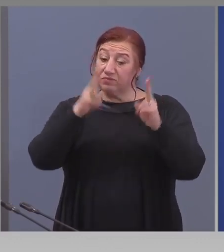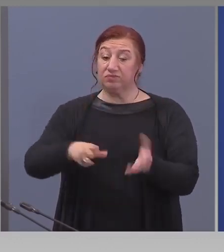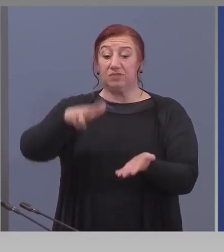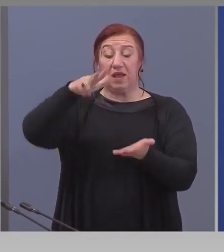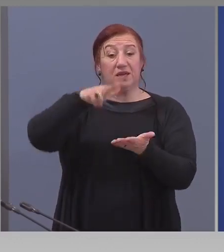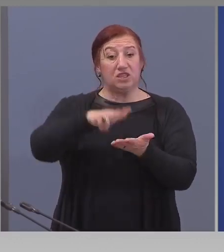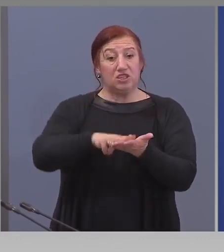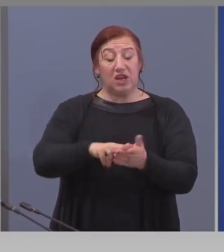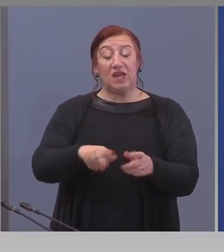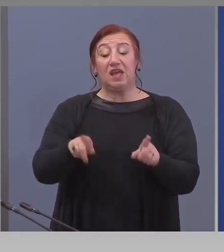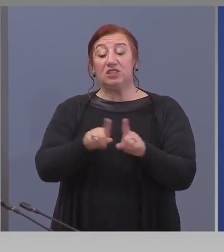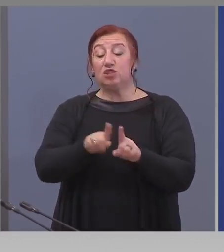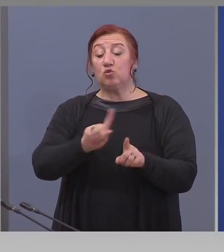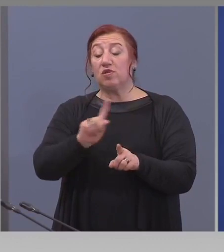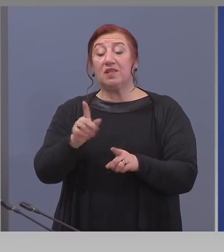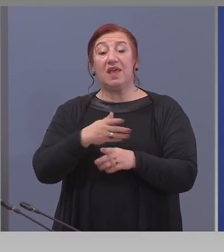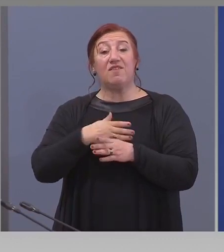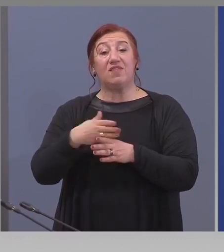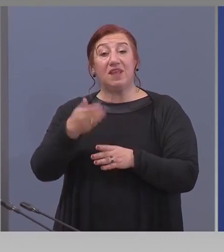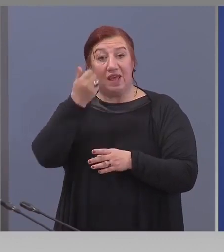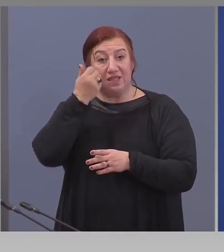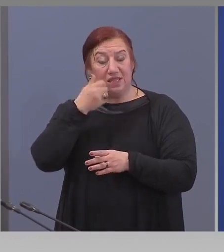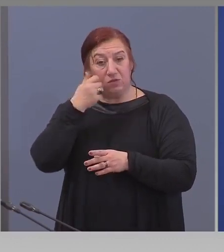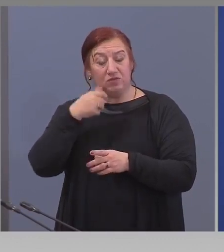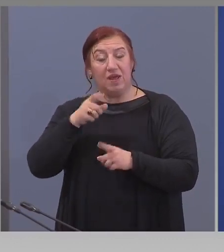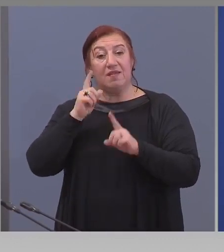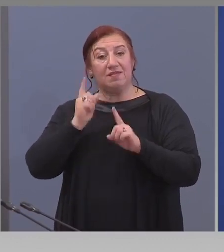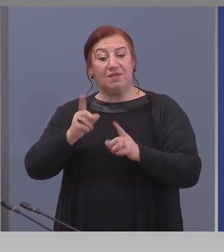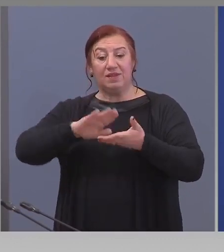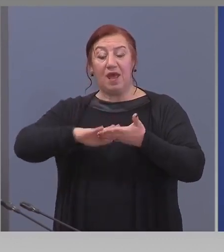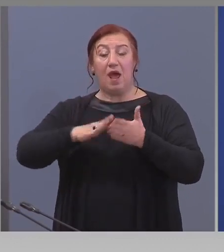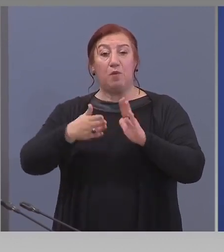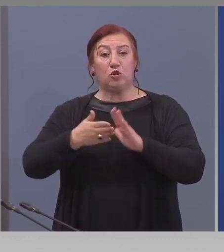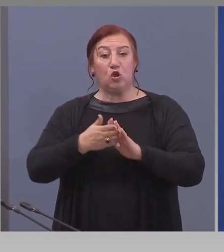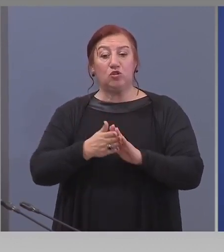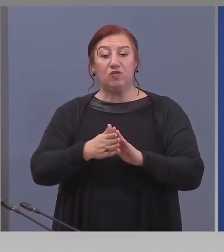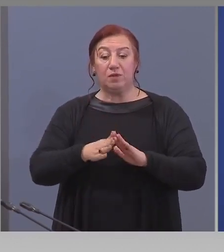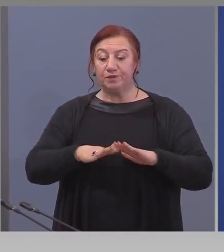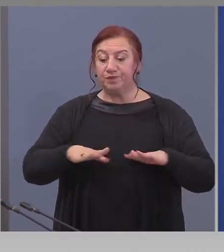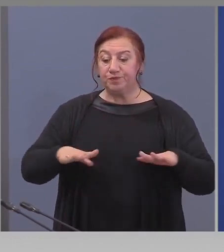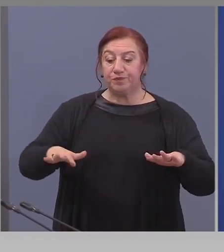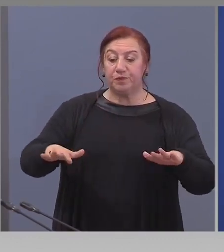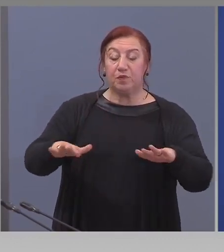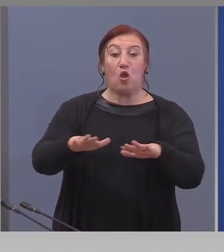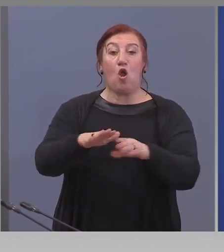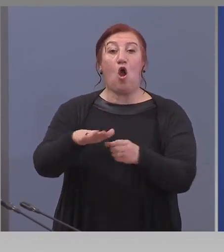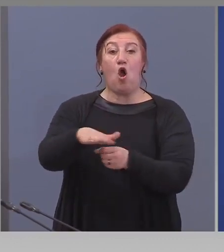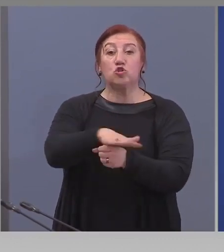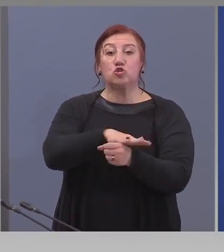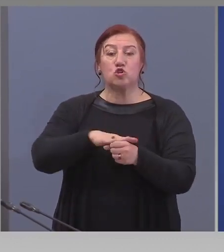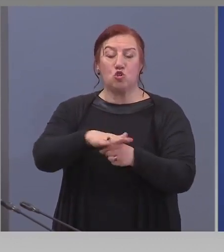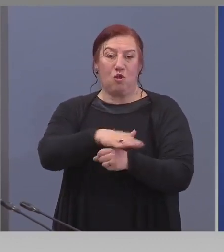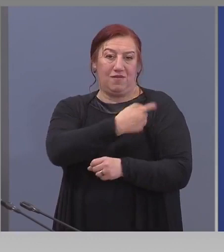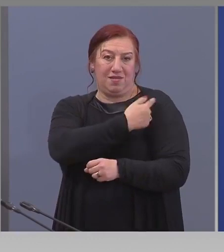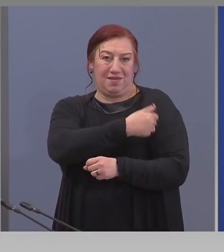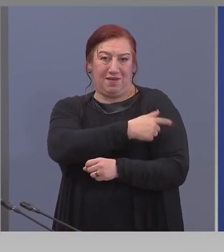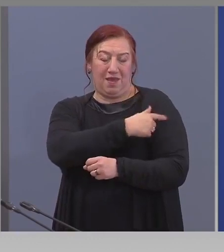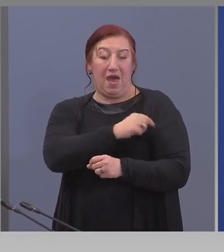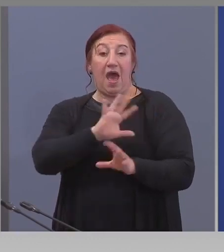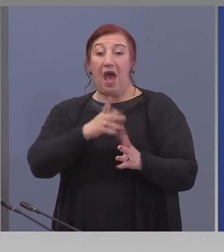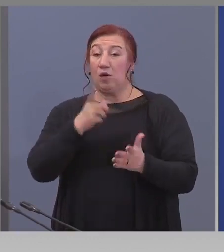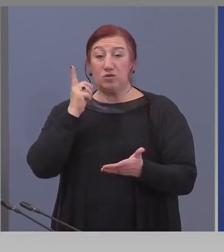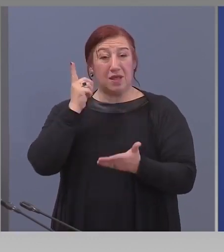според кратката си характеристика, така че трябва да подготвим почвата, медицинската основа, ако се наложи да се